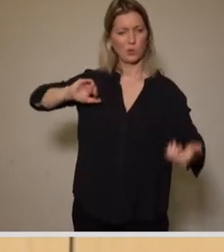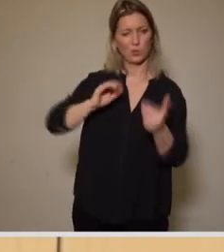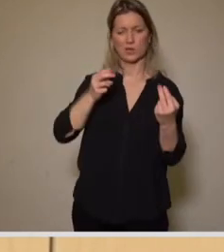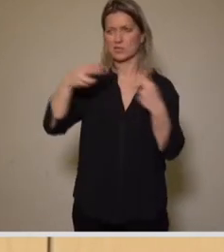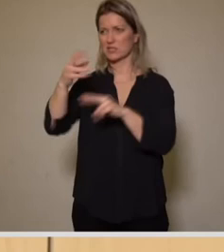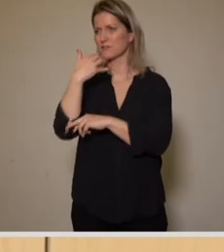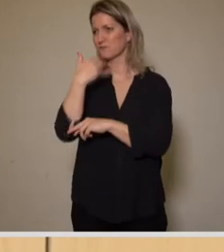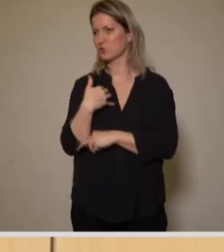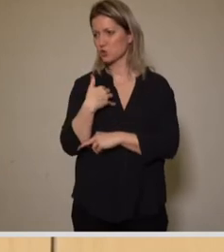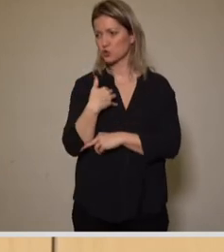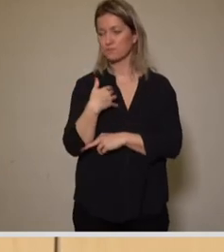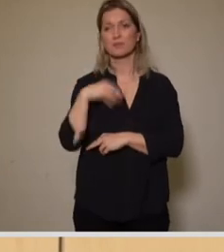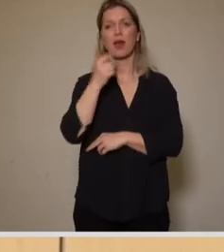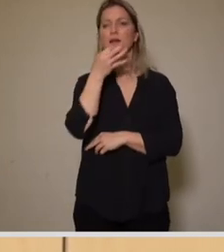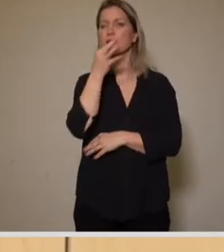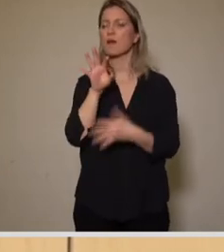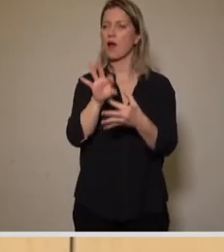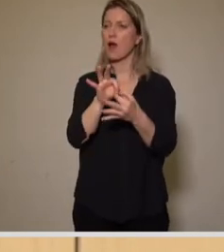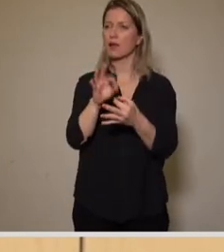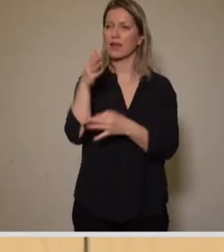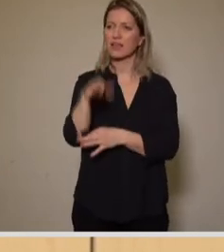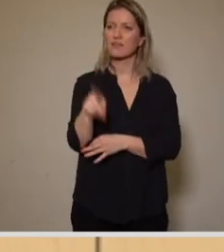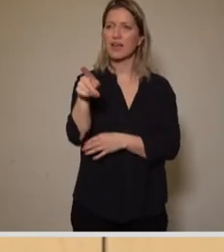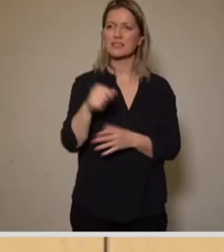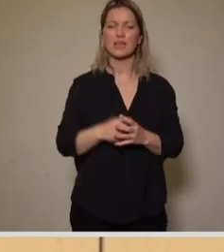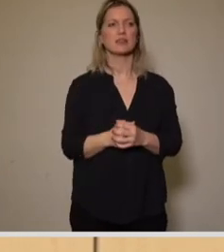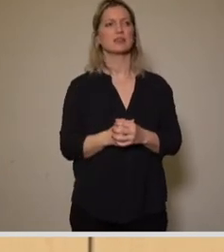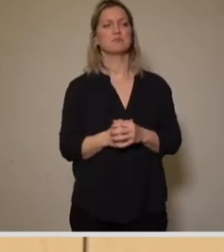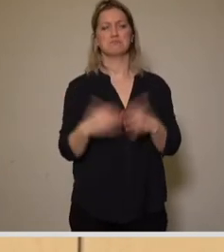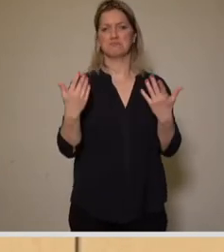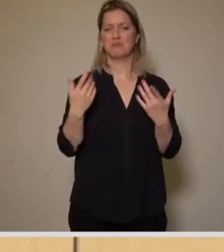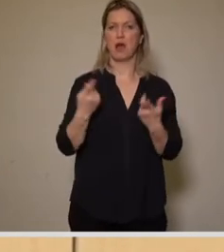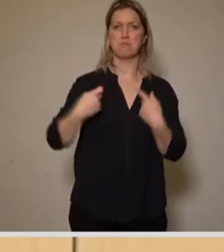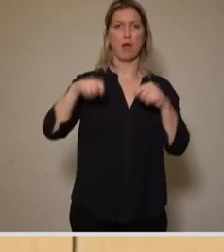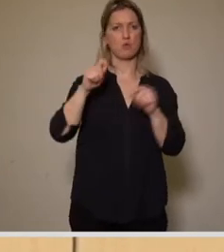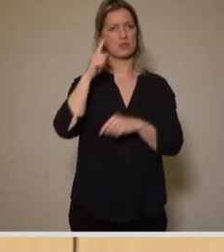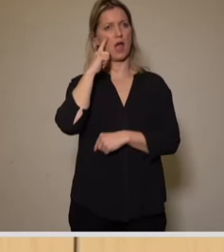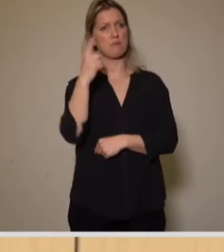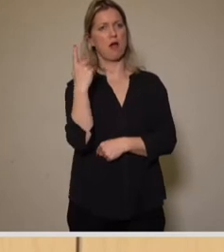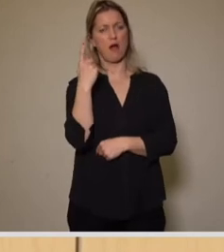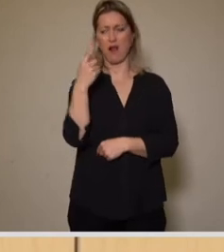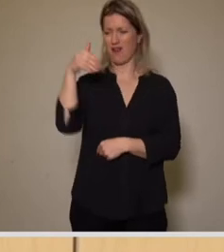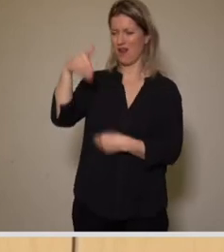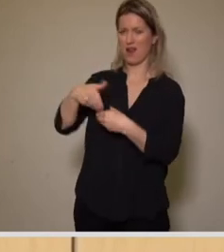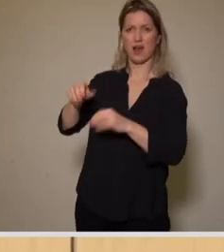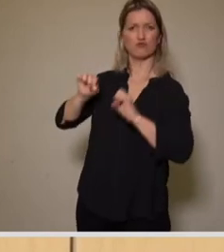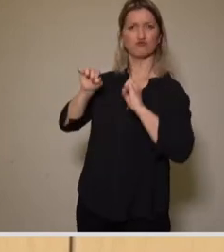Frage zielt ja darauf ab, warum ist das Baudenkmal unter Schutz gestellt?